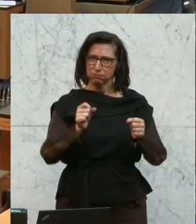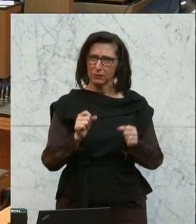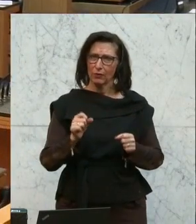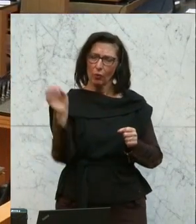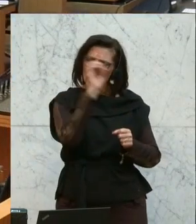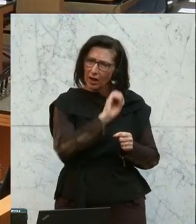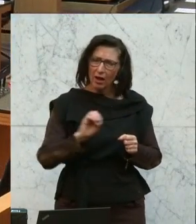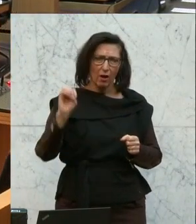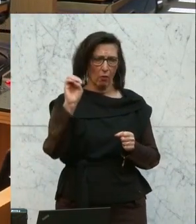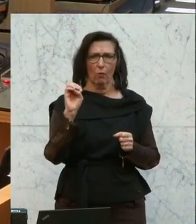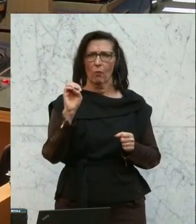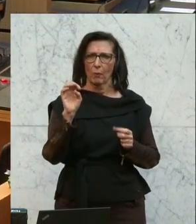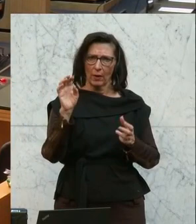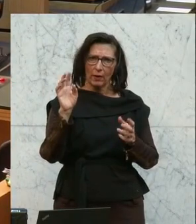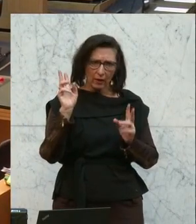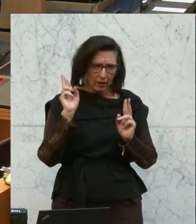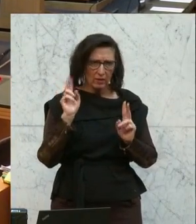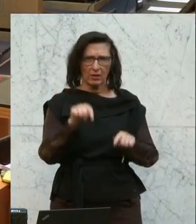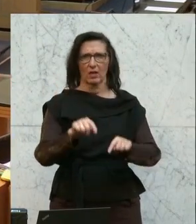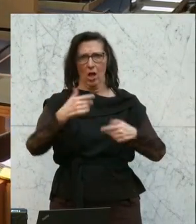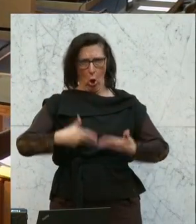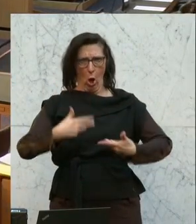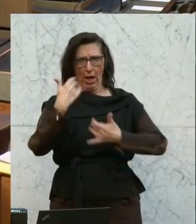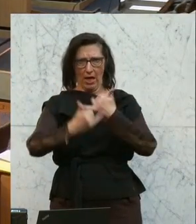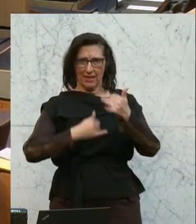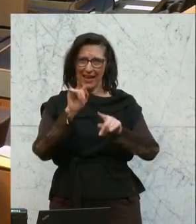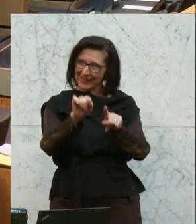Europäischer Union zu einem zentralen Thema in diesem Jahr machen.